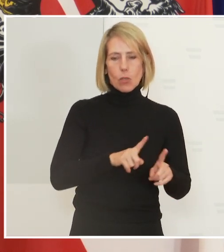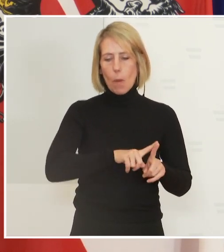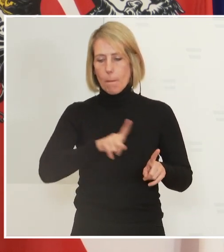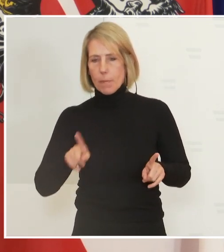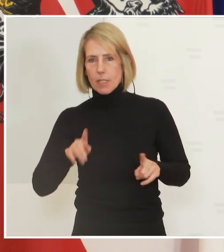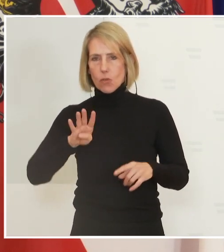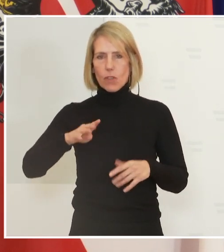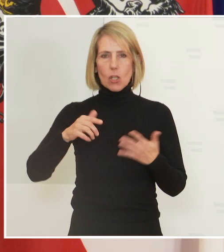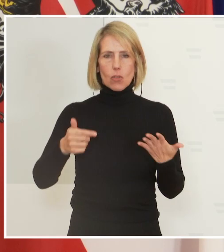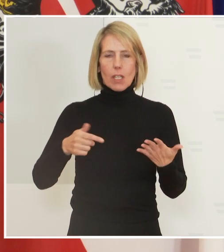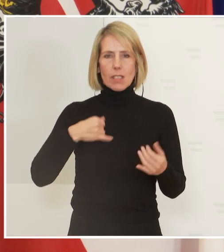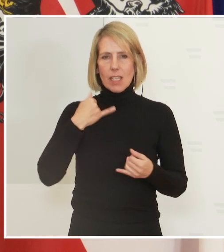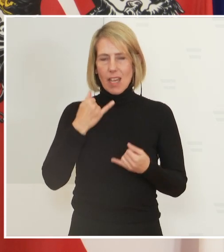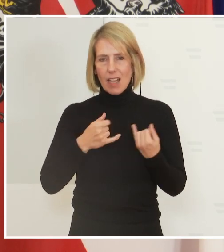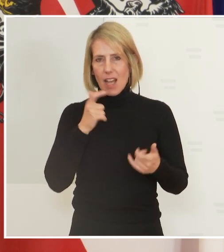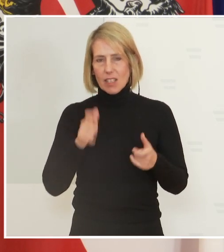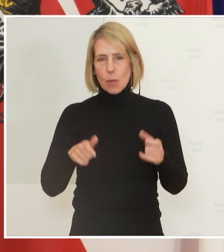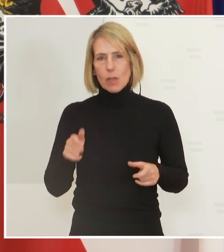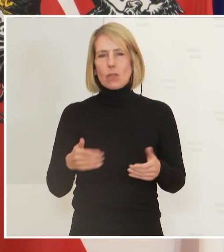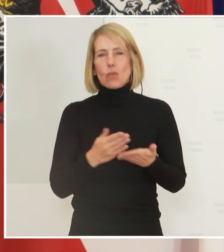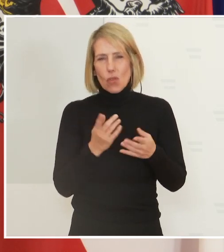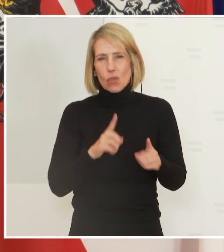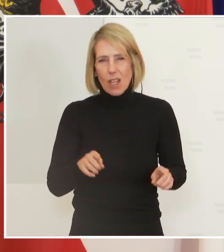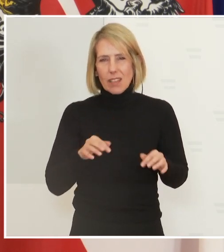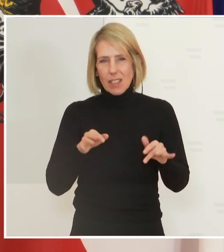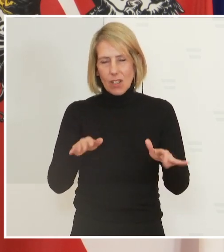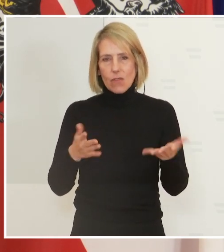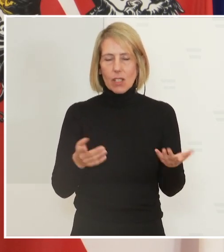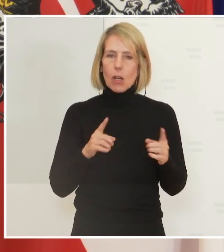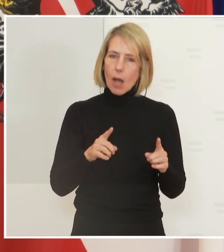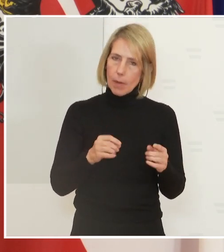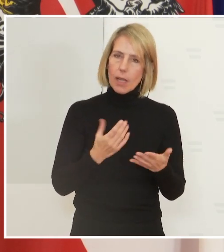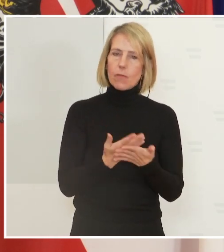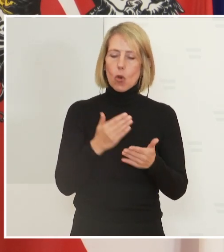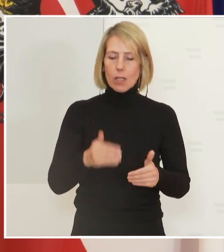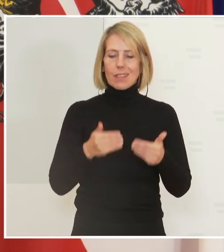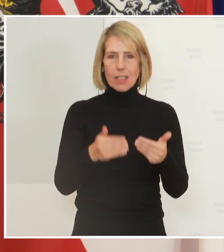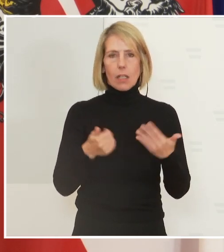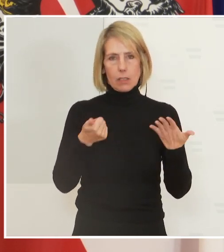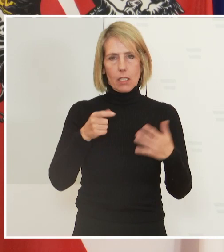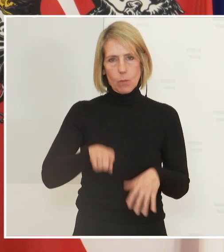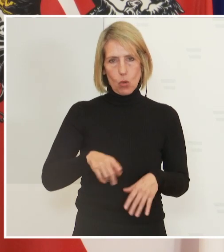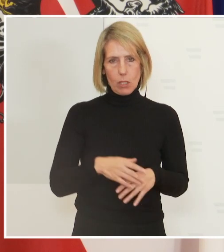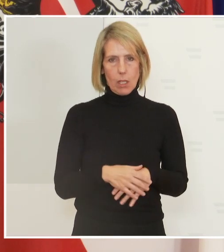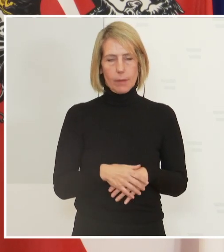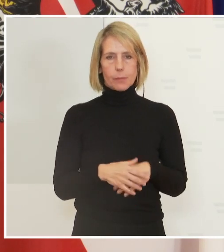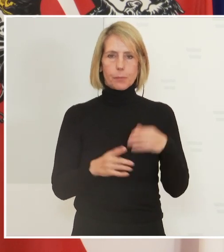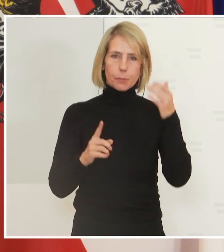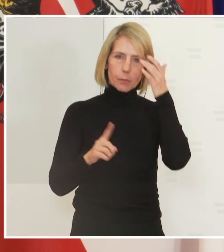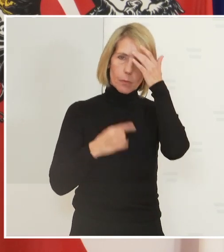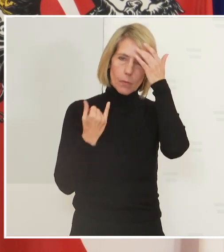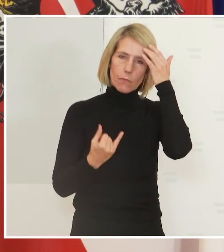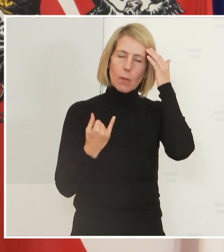nach 6 Monaten ist grundsätzlich jetzt die Impfung möglich und empfohlen. Wir haben, das sind aktuelle Arges